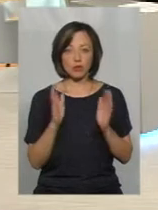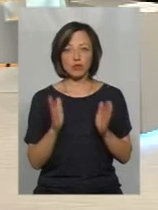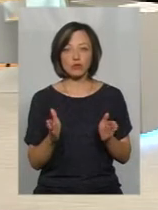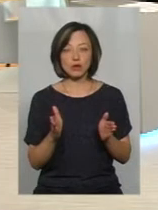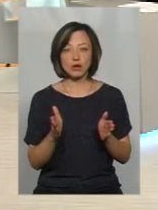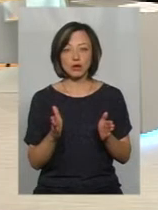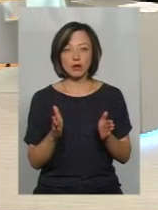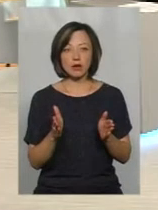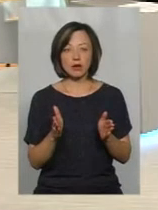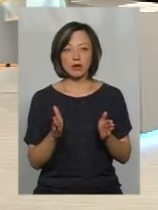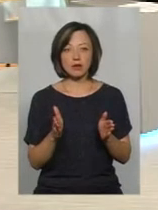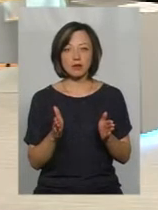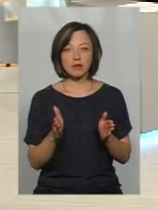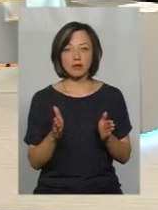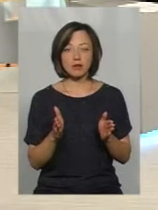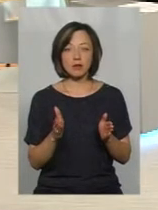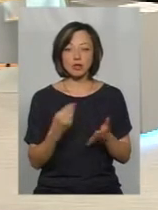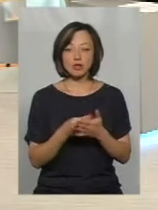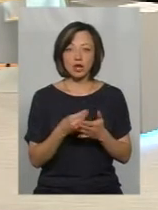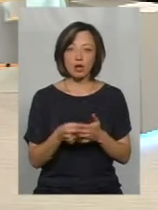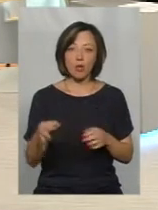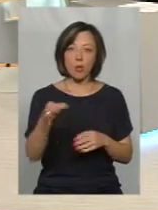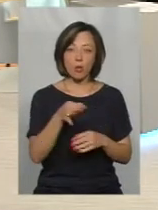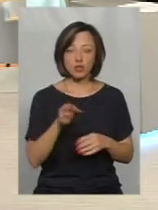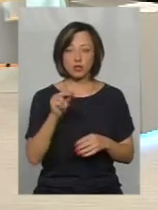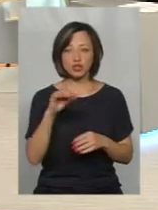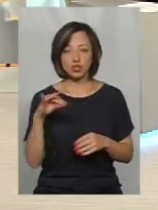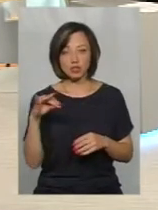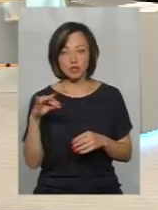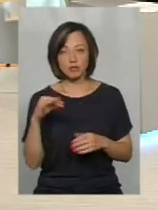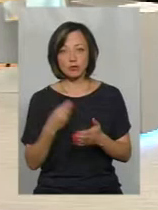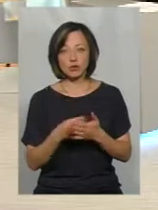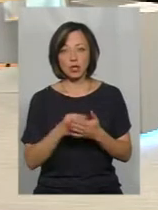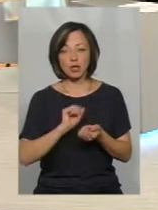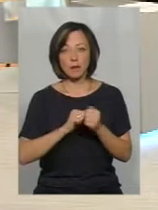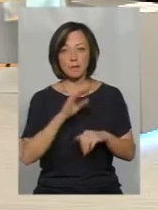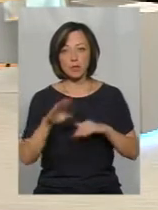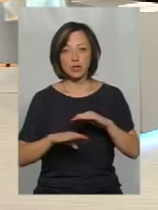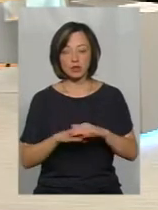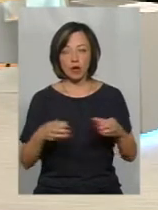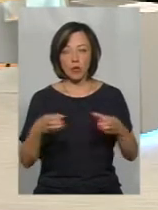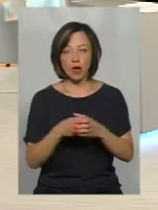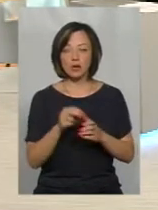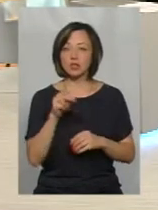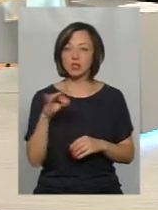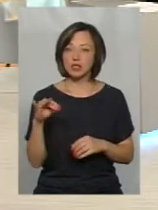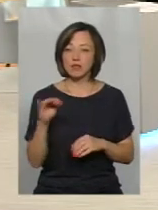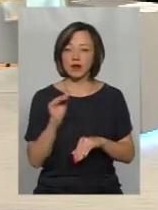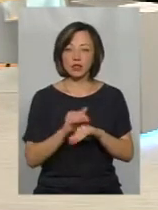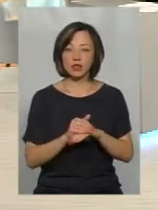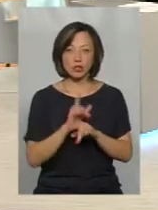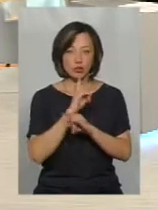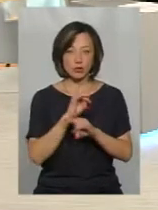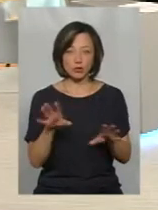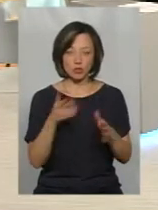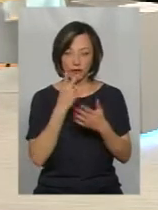осідати, пане Анатолій, в бюджеті області, чи все ж таки в бюджеті Кам'янець-Подільської громади, чи їх фактично